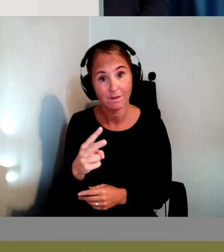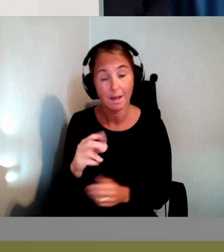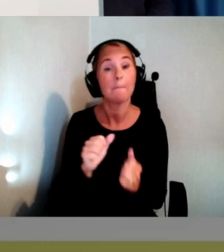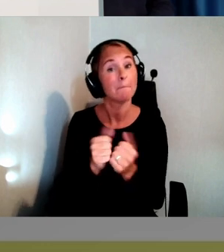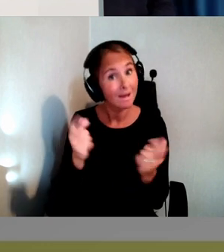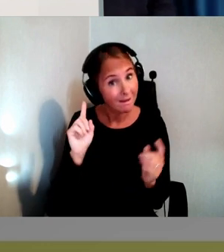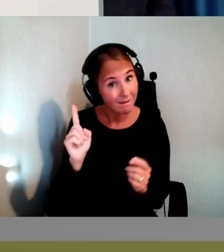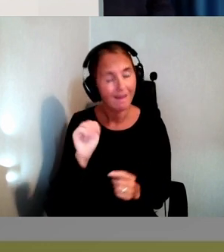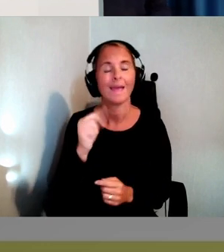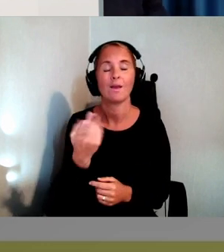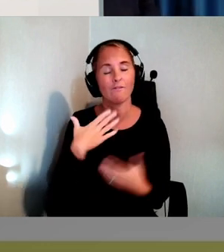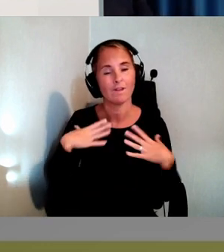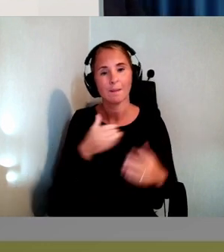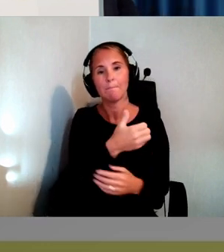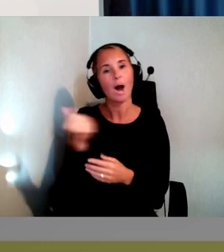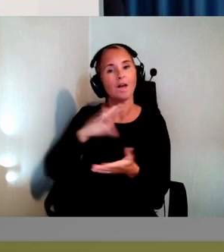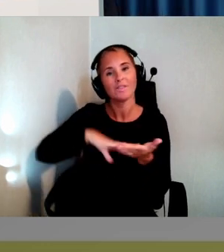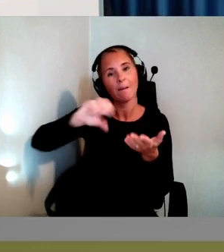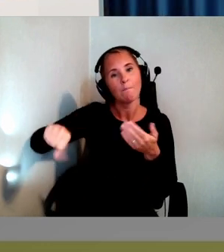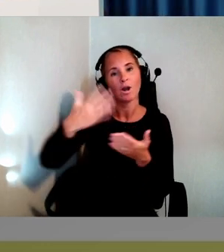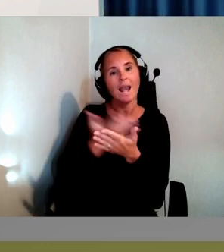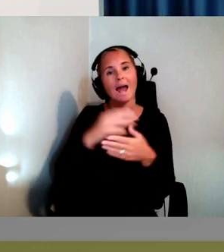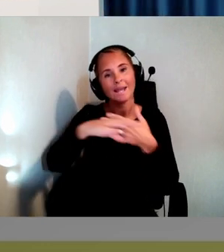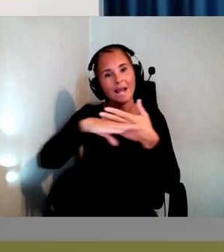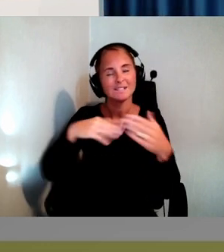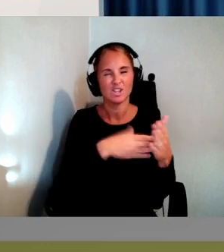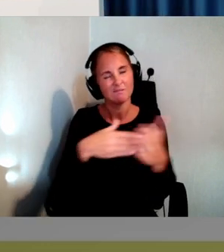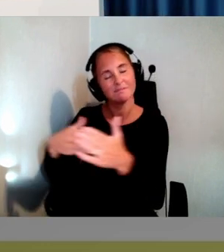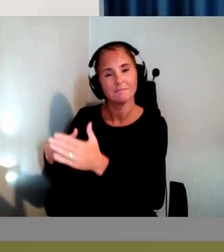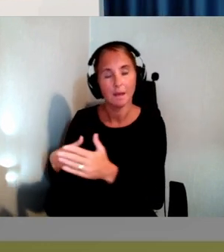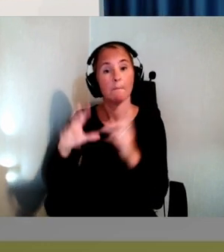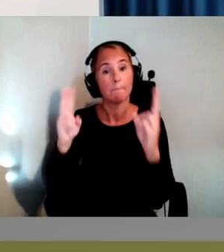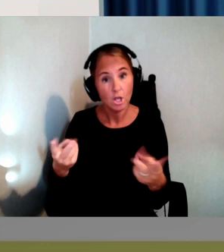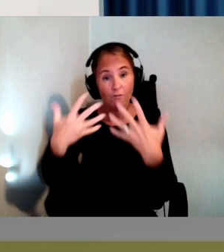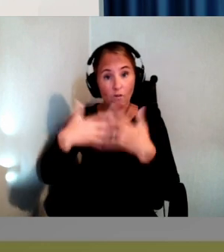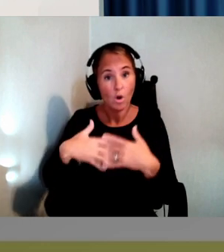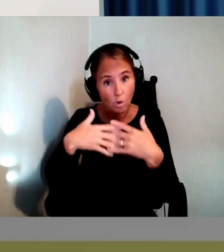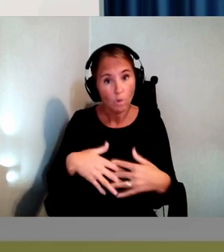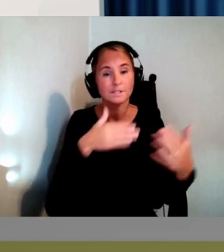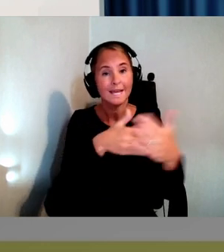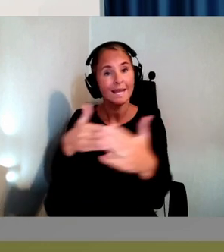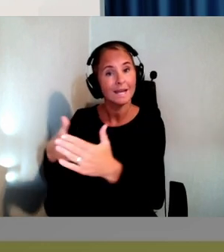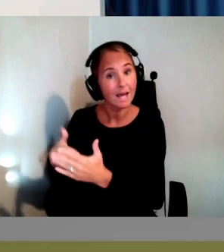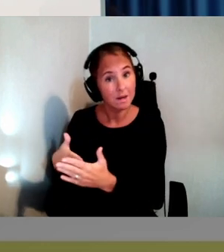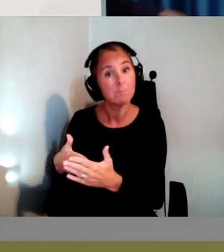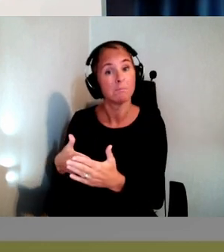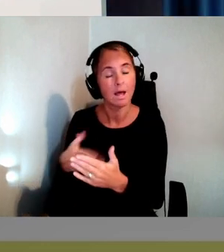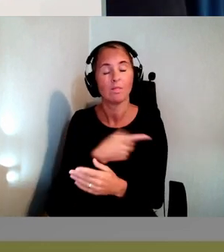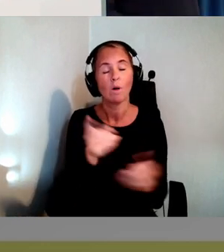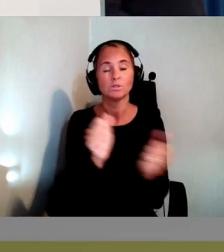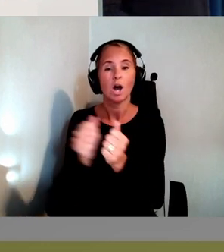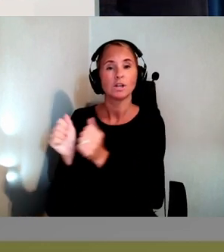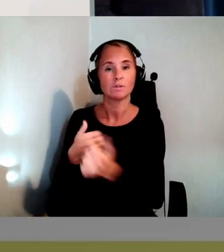landgränser och sådana typer av hinder. Utan även funktionshinder. Det vill säga sånt som gör att vissa